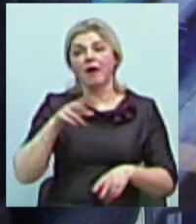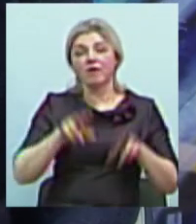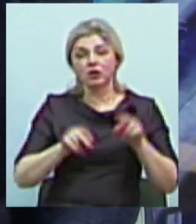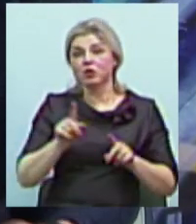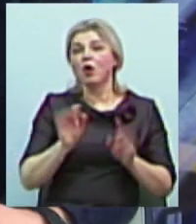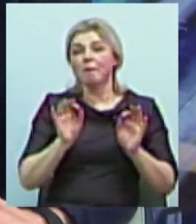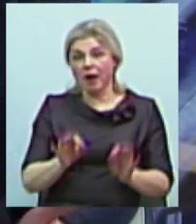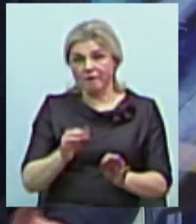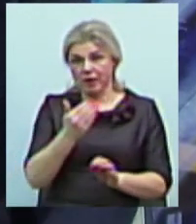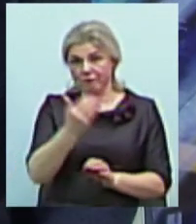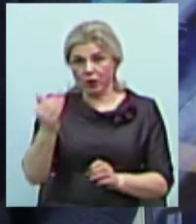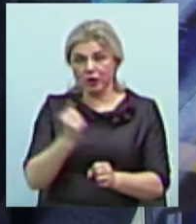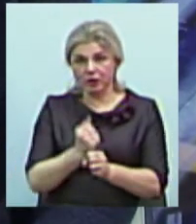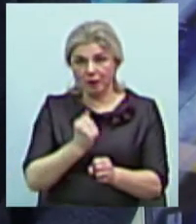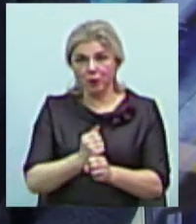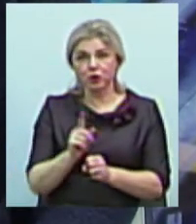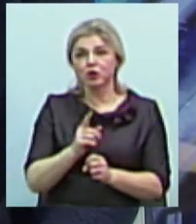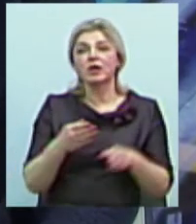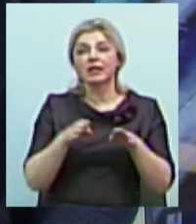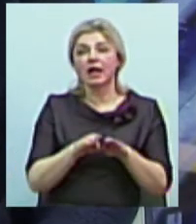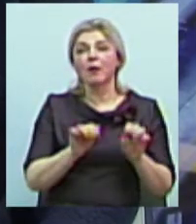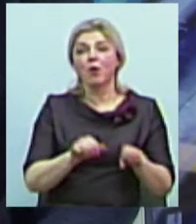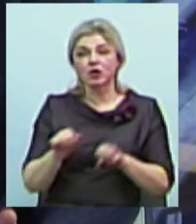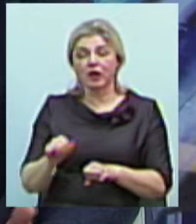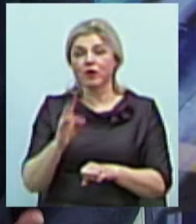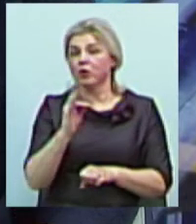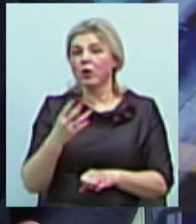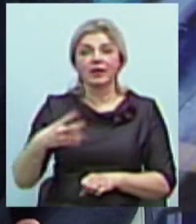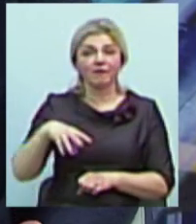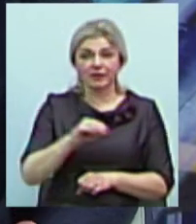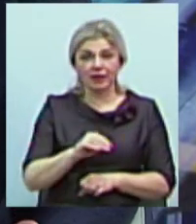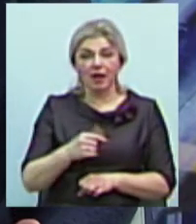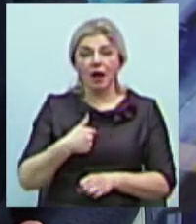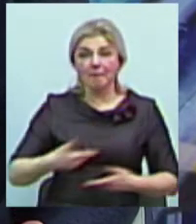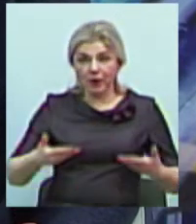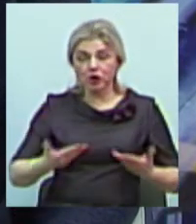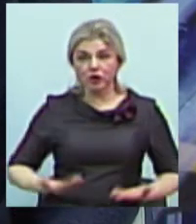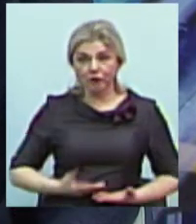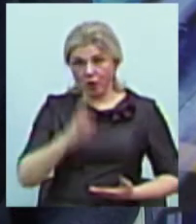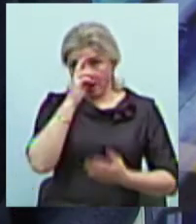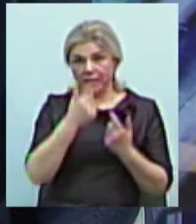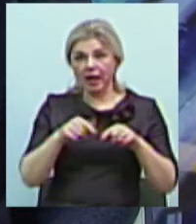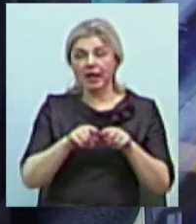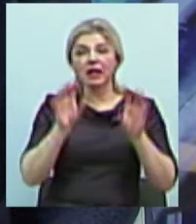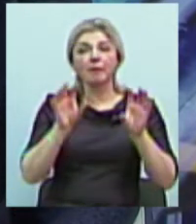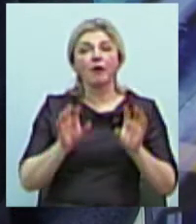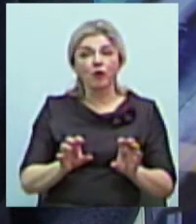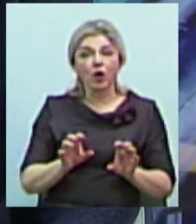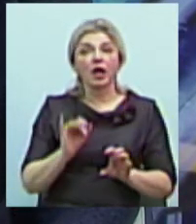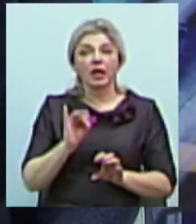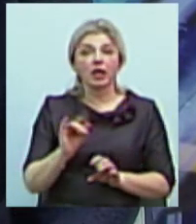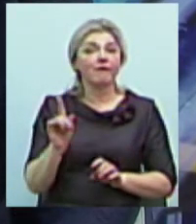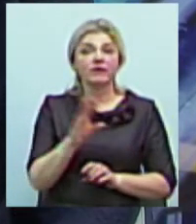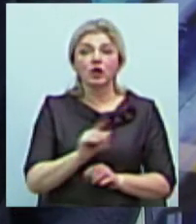правильно зробили, що просто закрили можливість, але не всі. І ми живемо в країні правовій, у нас принцип діє, що все, що